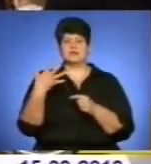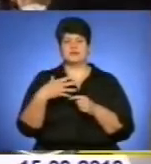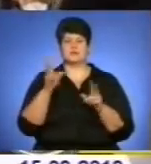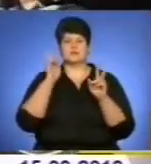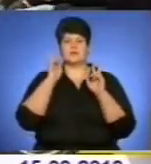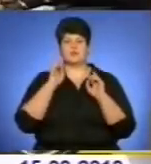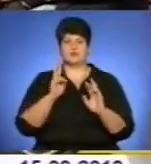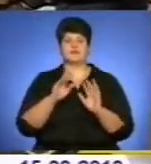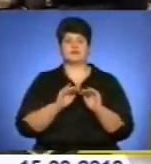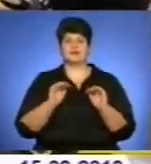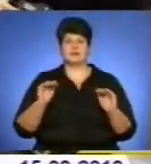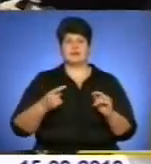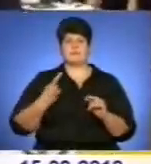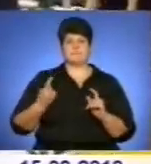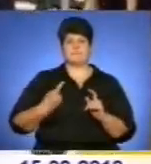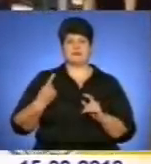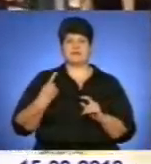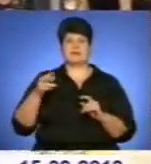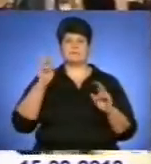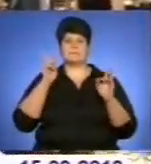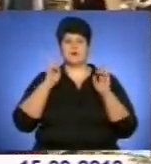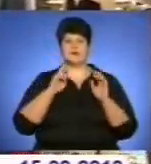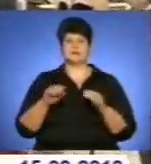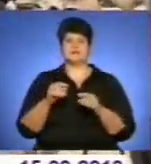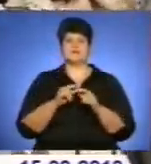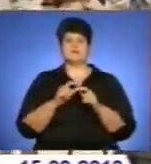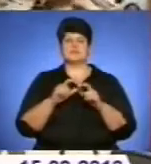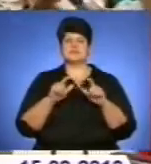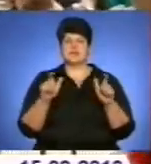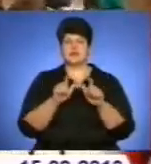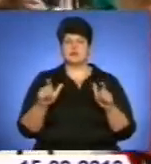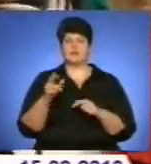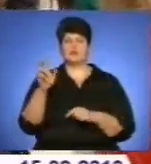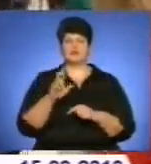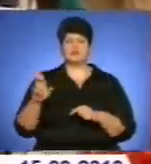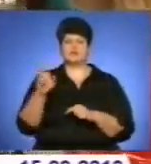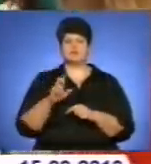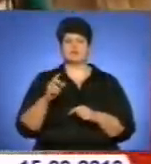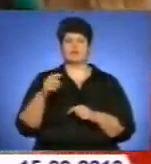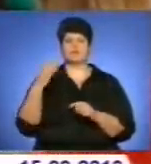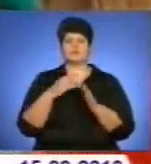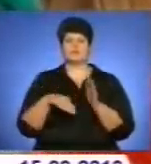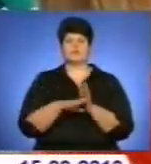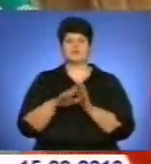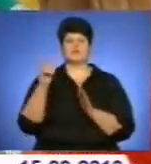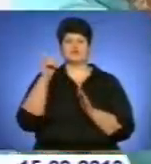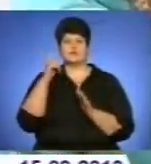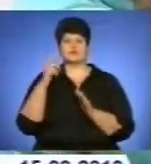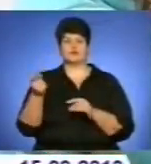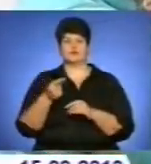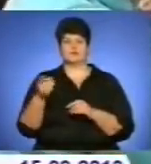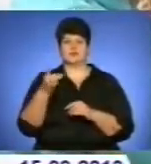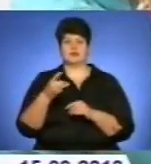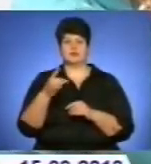Подробиці у репортажі наших кореспондентів. Конкурс проводився в 11 номінаціях. У ньому взяли участь близько